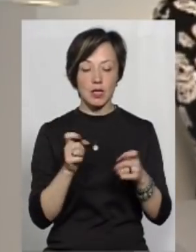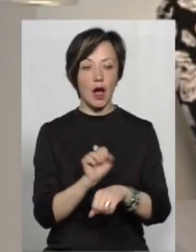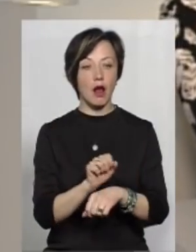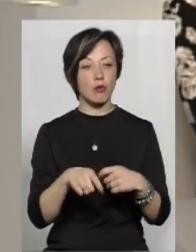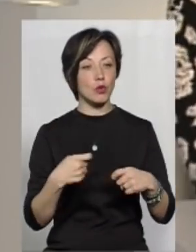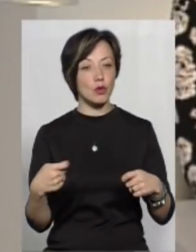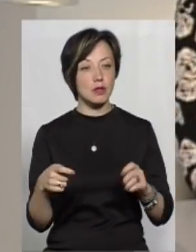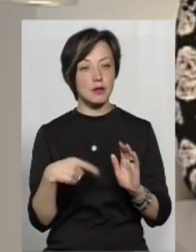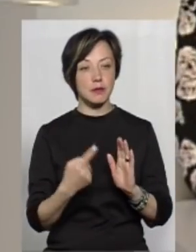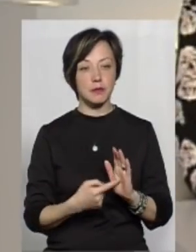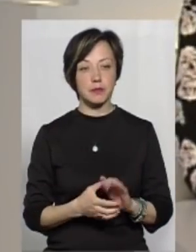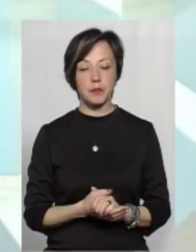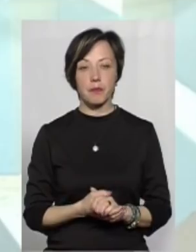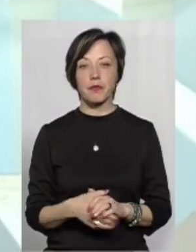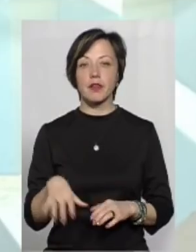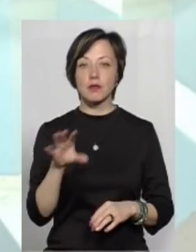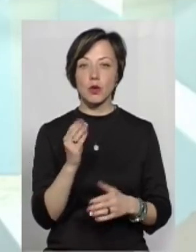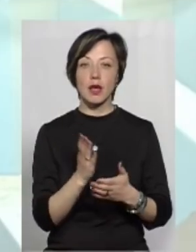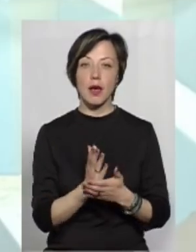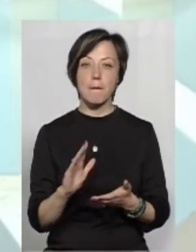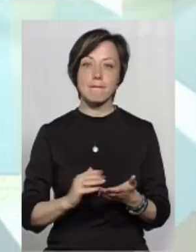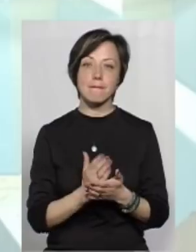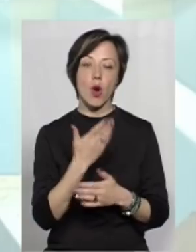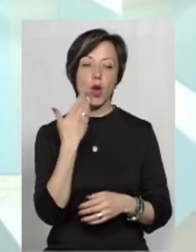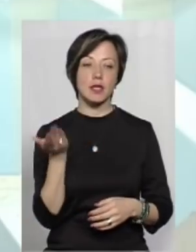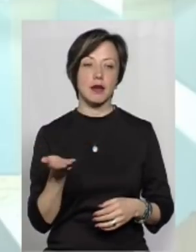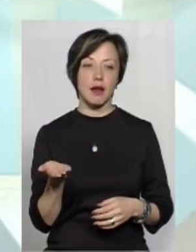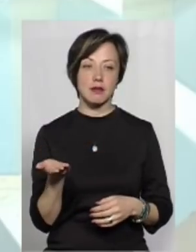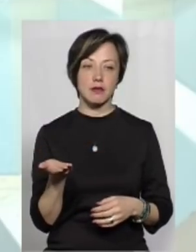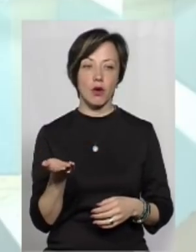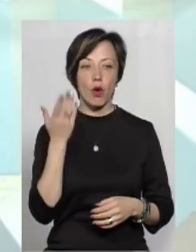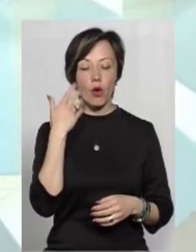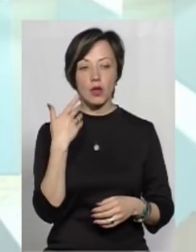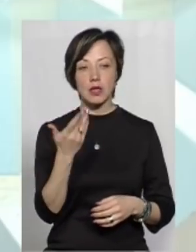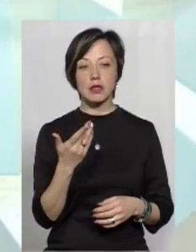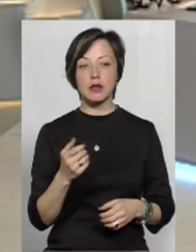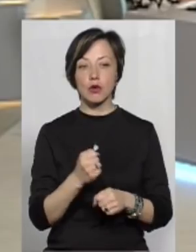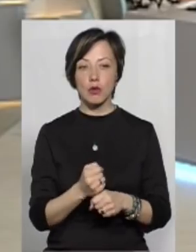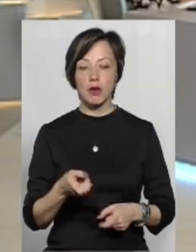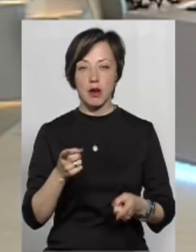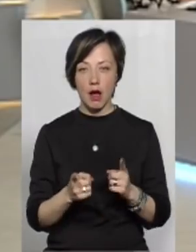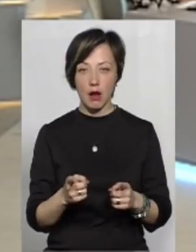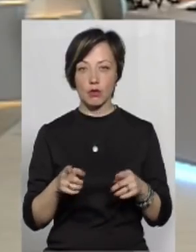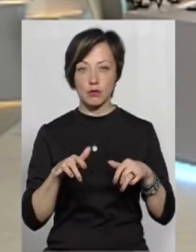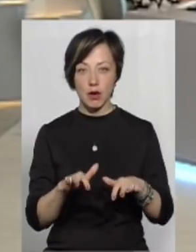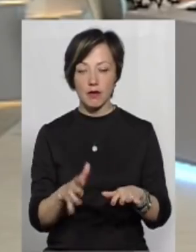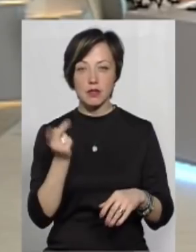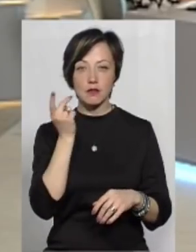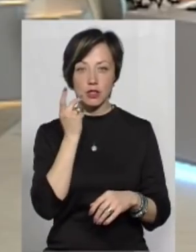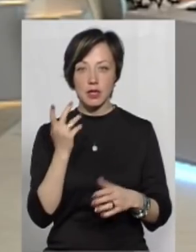це якось гальмується якимось? Ні, знаєте, всюди є політиканство. Тому що, коли ти робиш якусь реальну роботу,